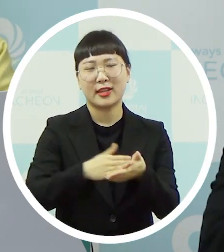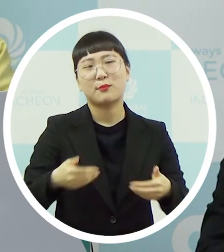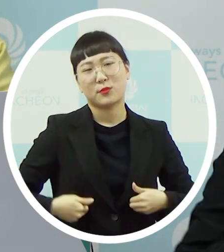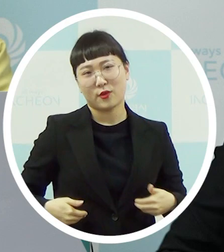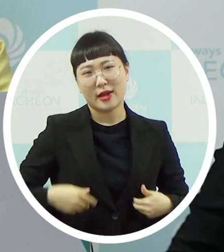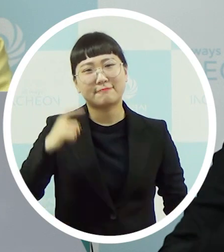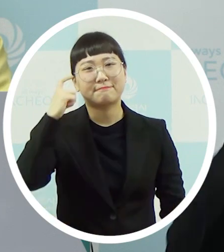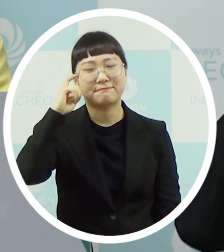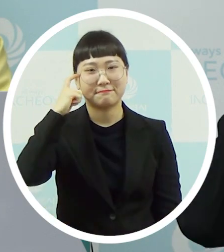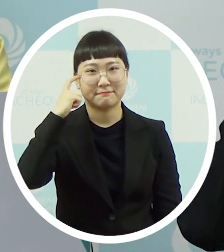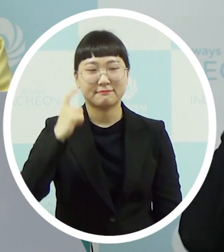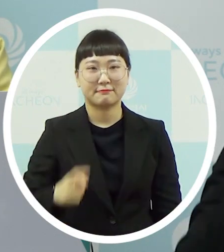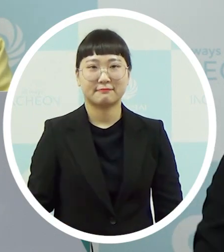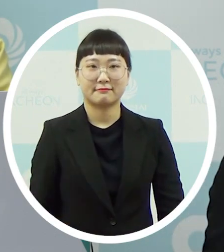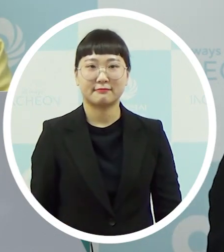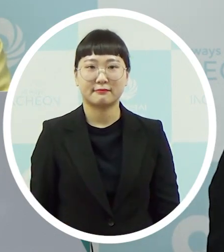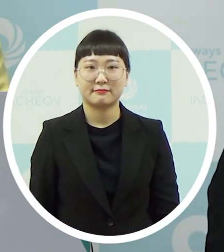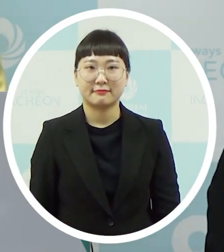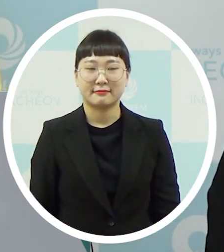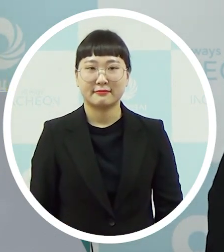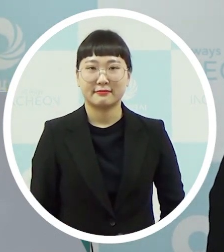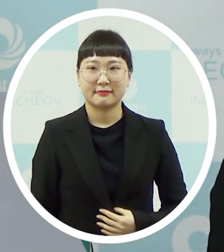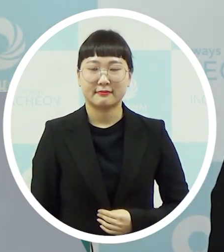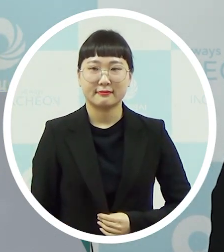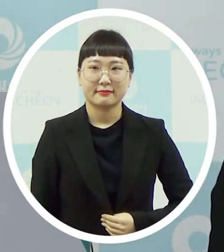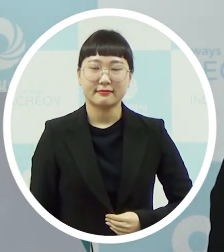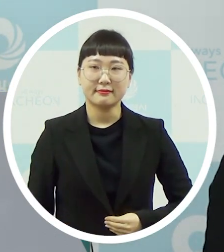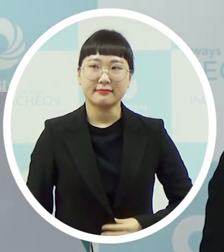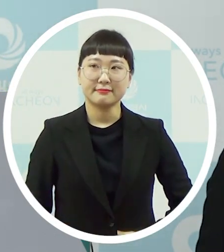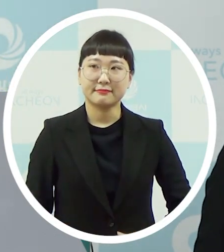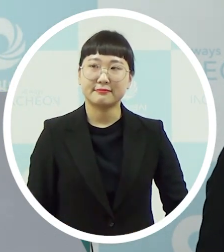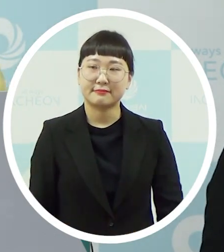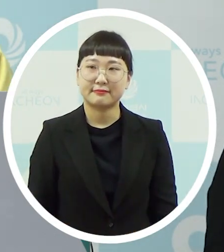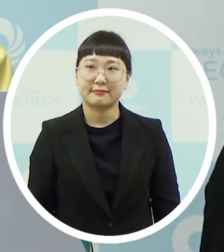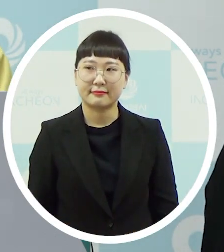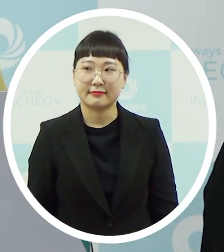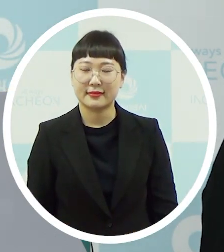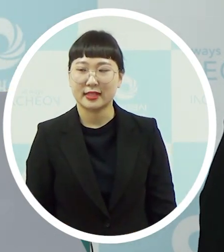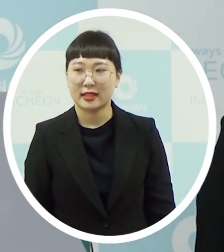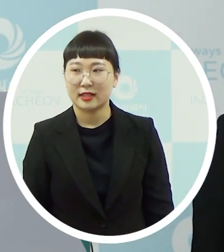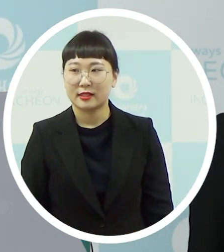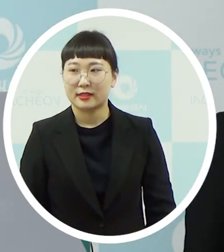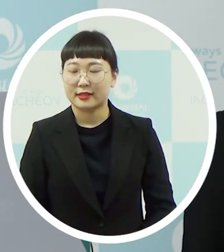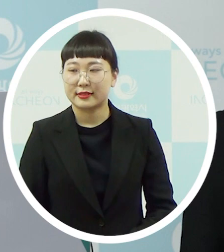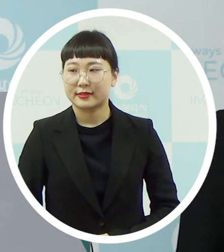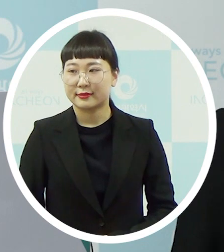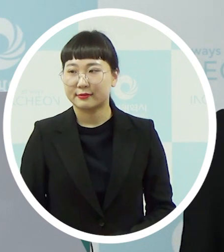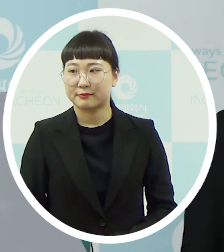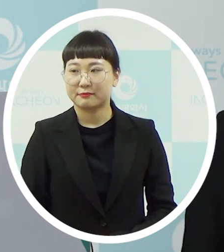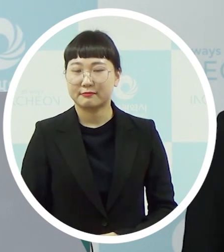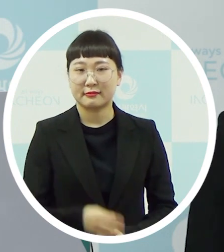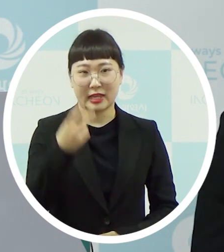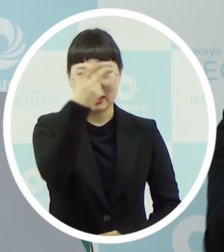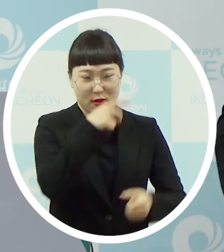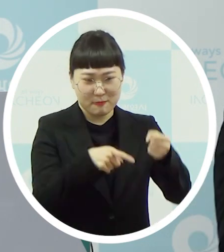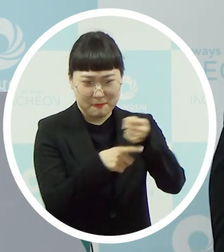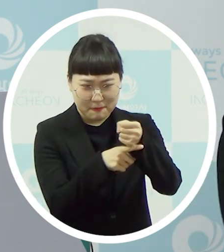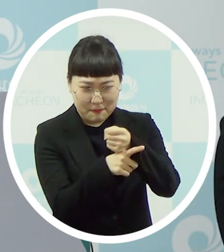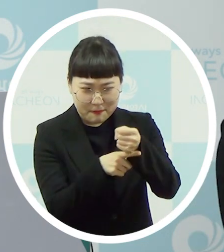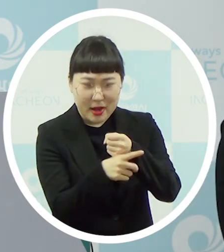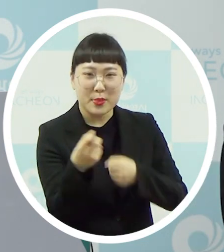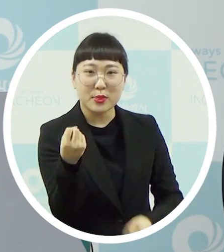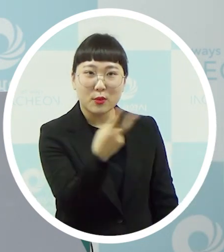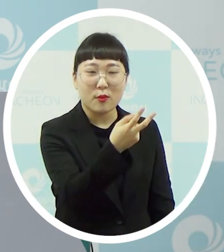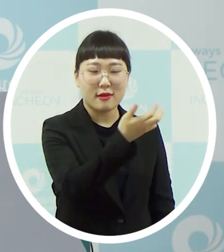판단이 있었다는 말씀을 드리겠습니다 네 그러니까 그게 뭐 역학조사를 하고 경로를